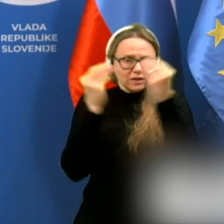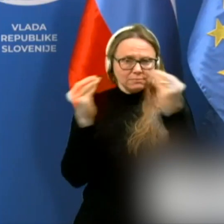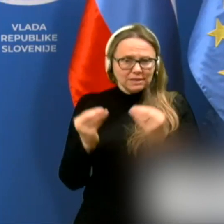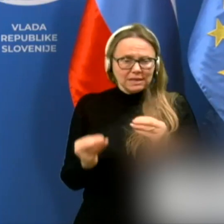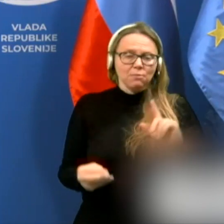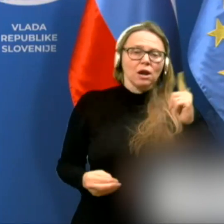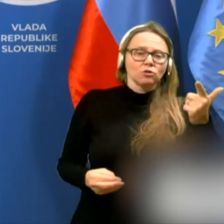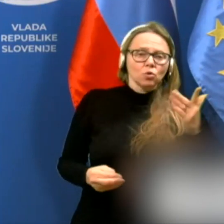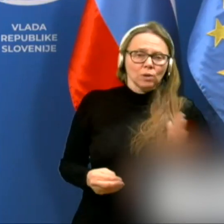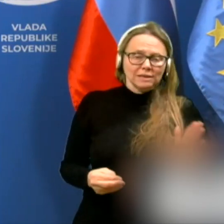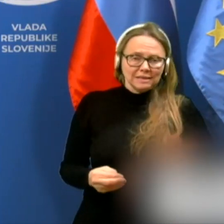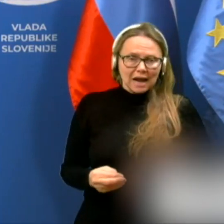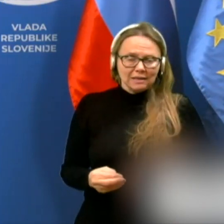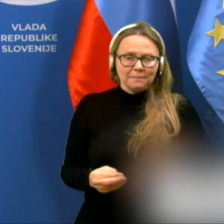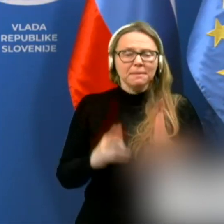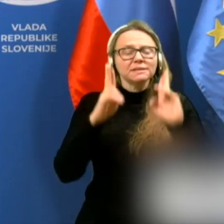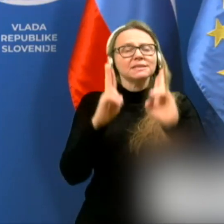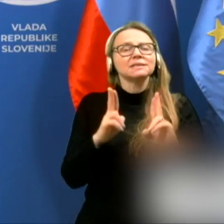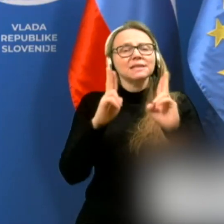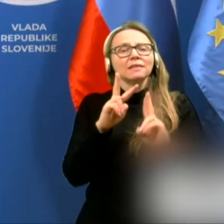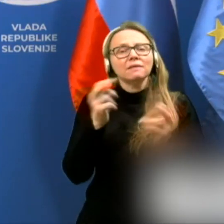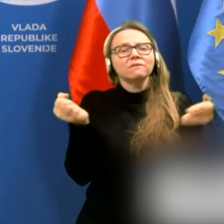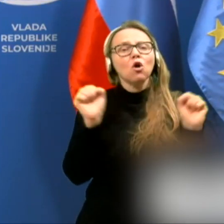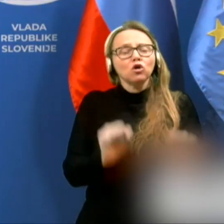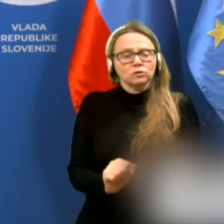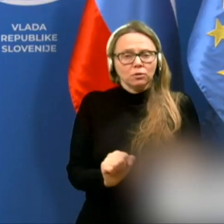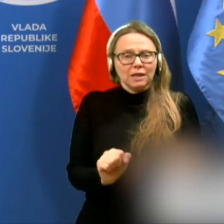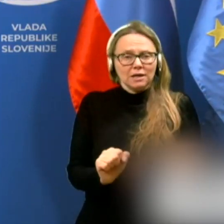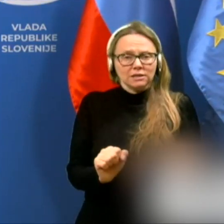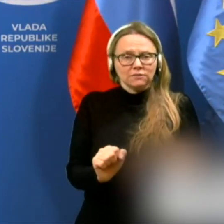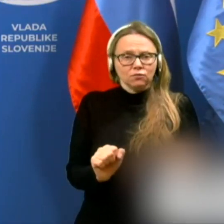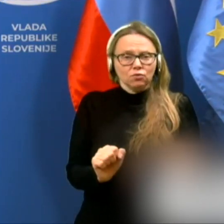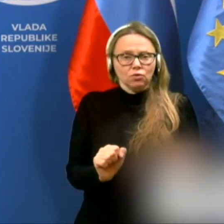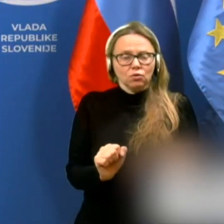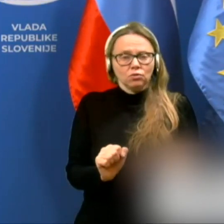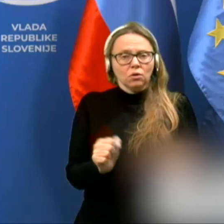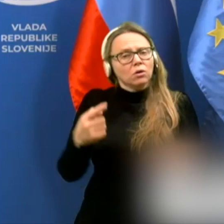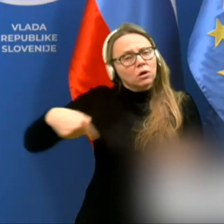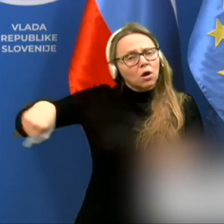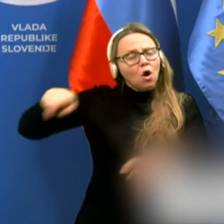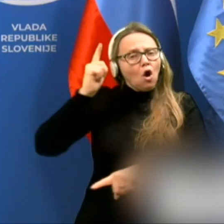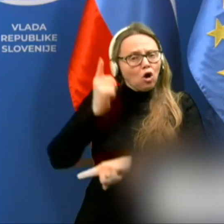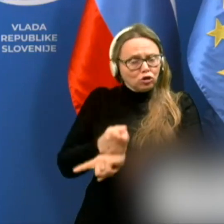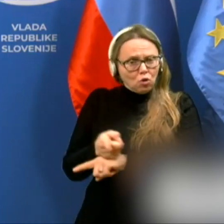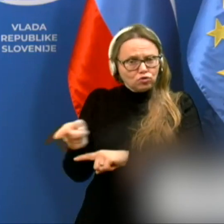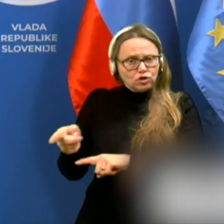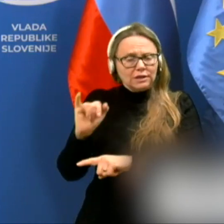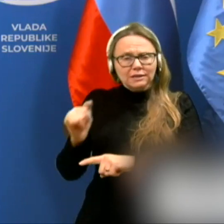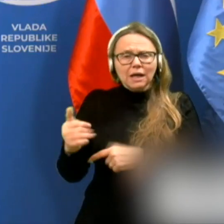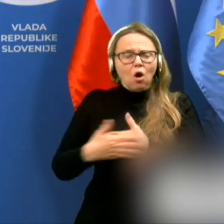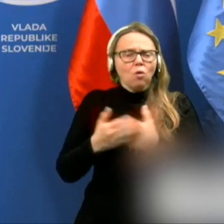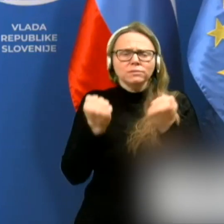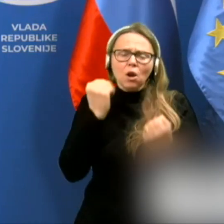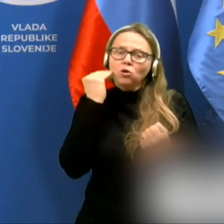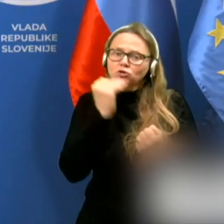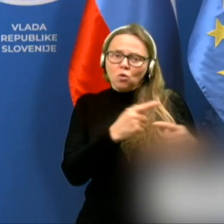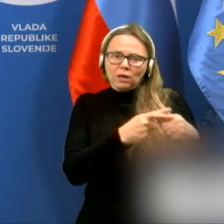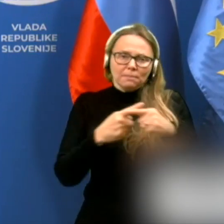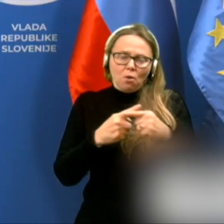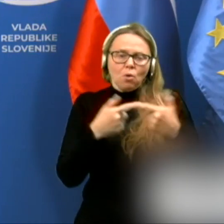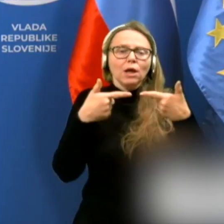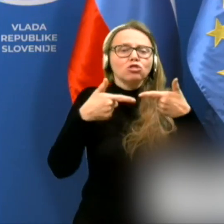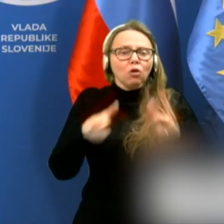strani pa s stanjem v gospodarstvu. Odločili smo se, da ob zelo strogih pogojih